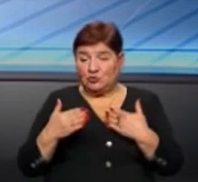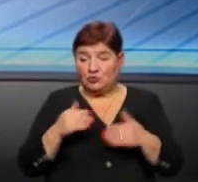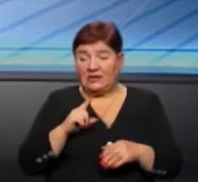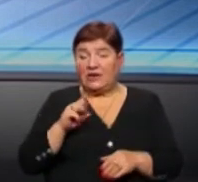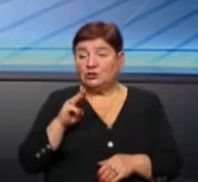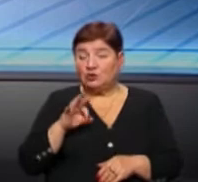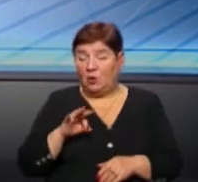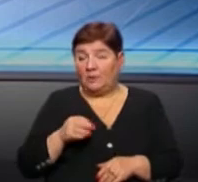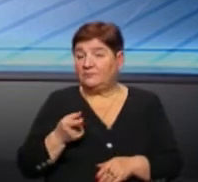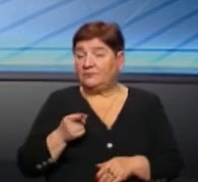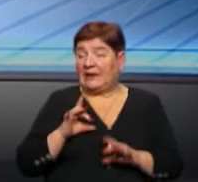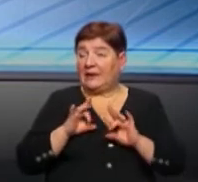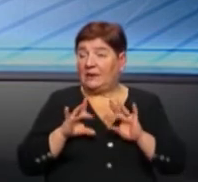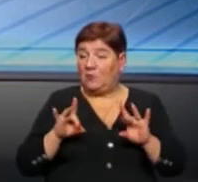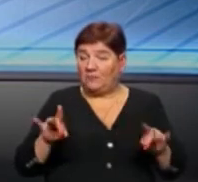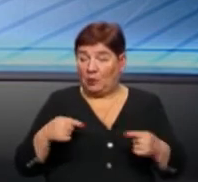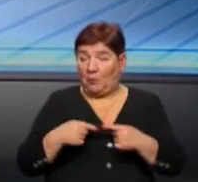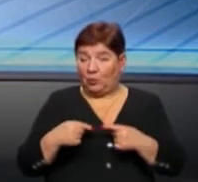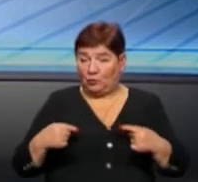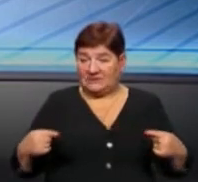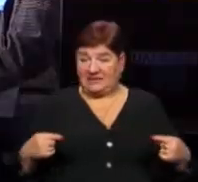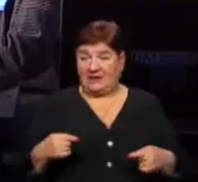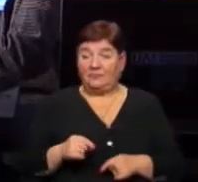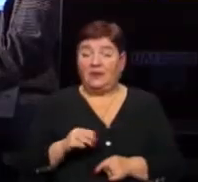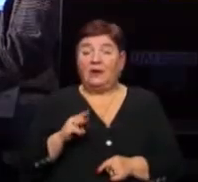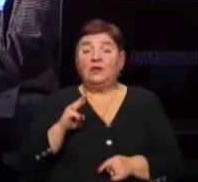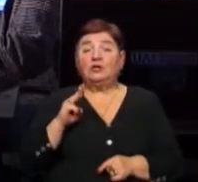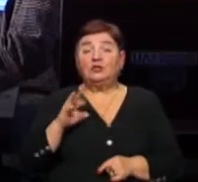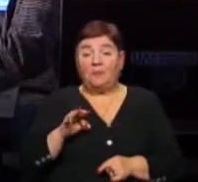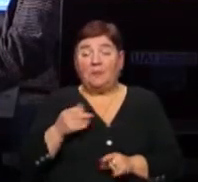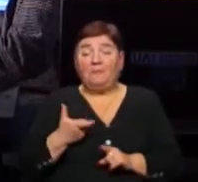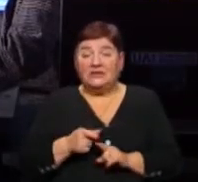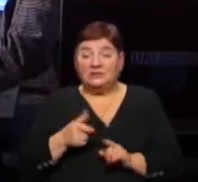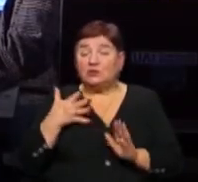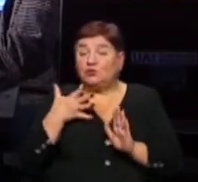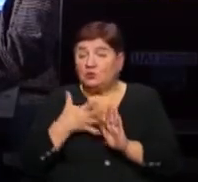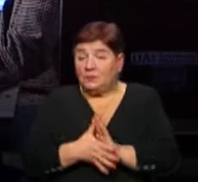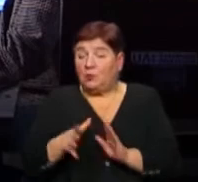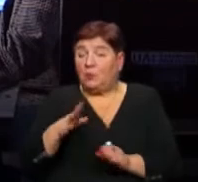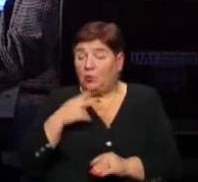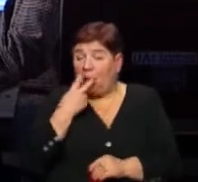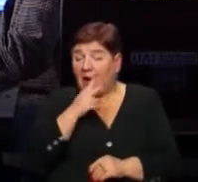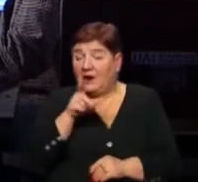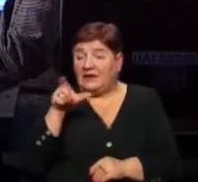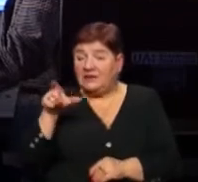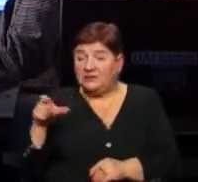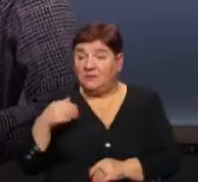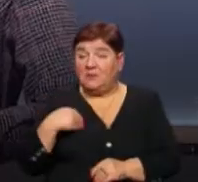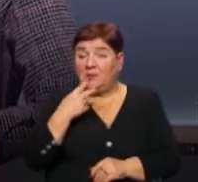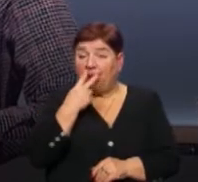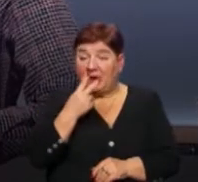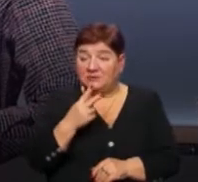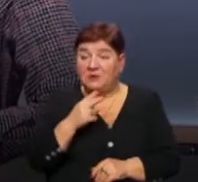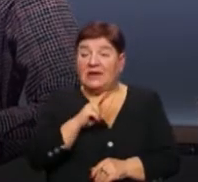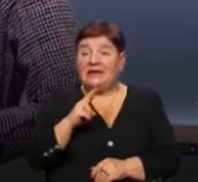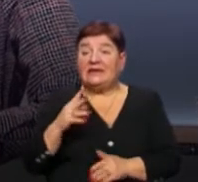не стосується безпосередньо рекламованої продукції. Давайте, щоб було більш зрозуміло глядачеві, ми покажемо вам приклади